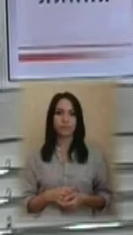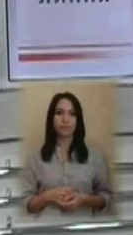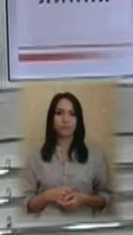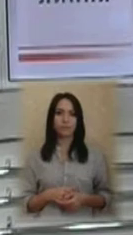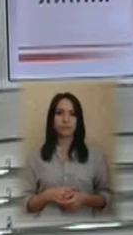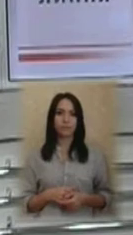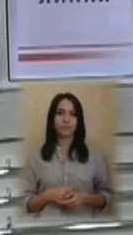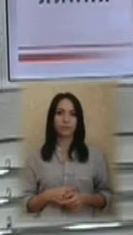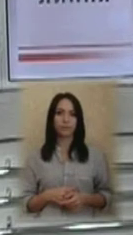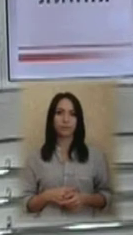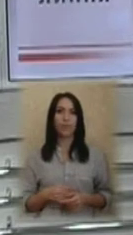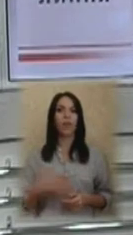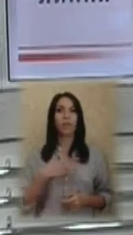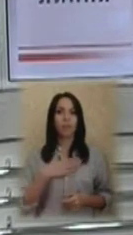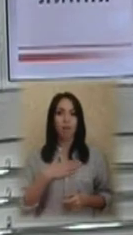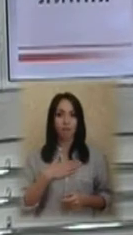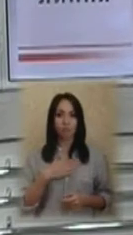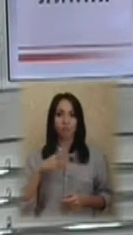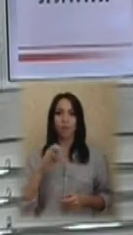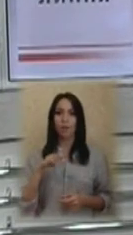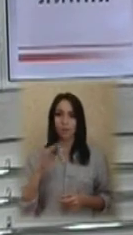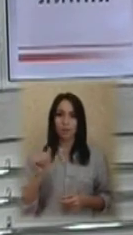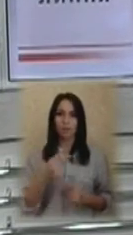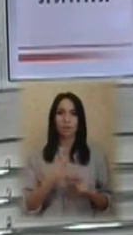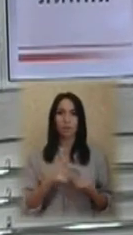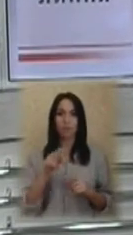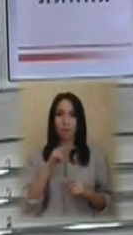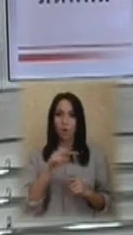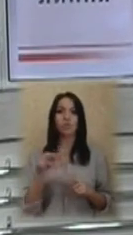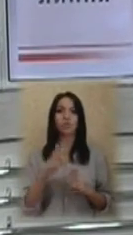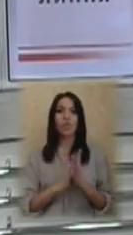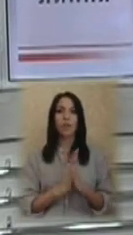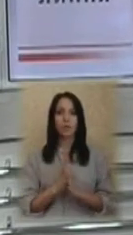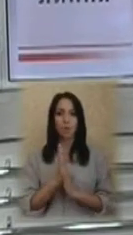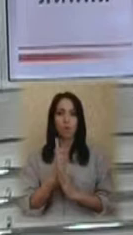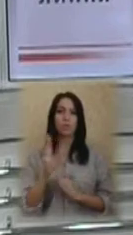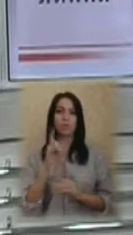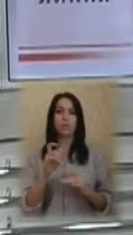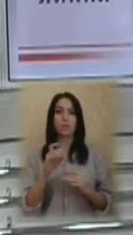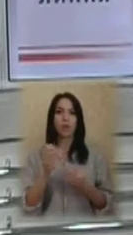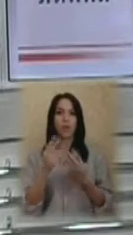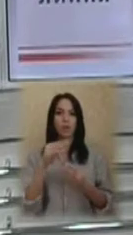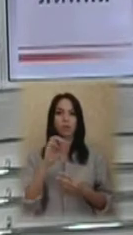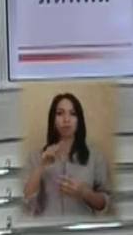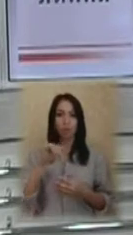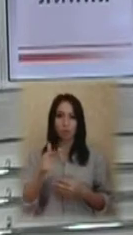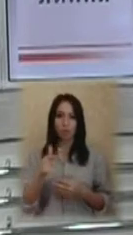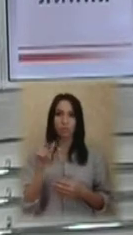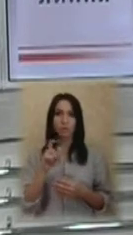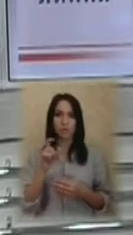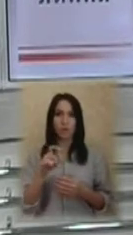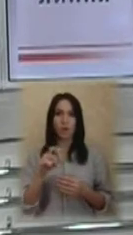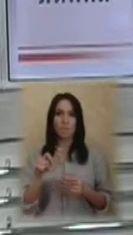Наша мета – дослідження можливостей вирощування перлин з місцевого матеріалу у місцевих водоймах, розказав Віталій